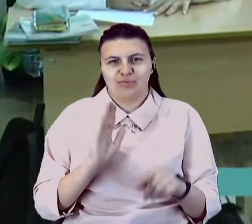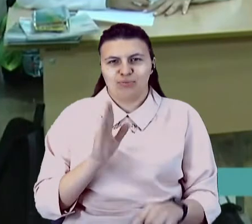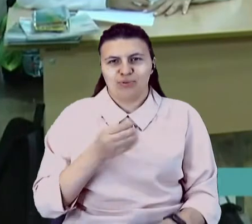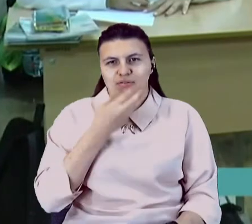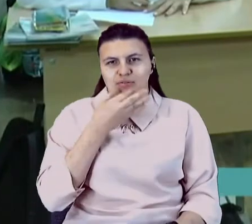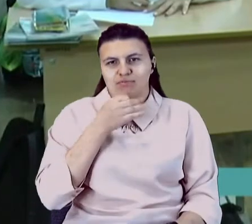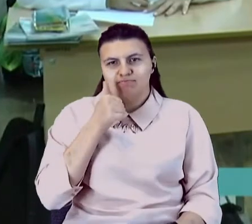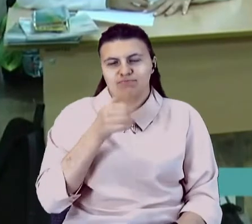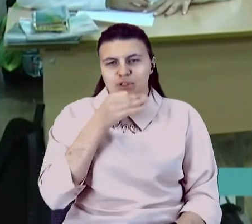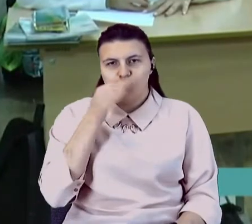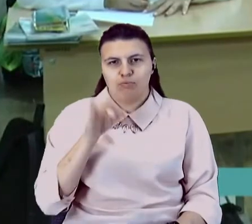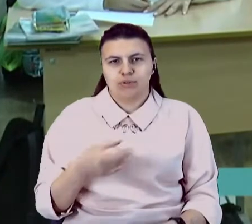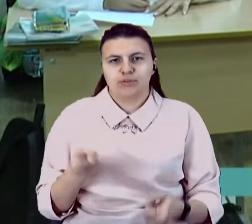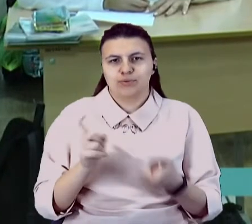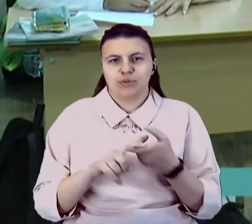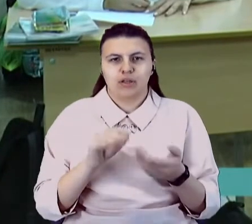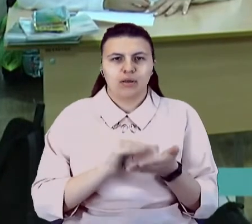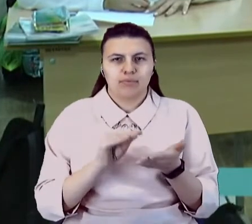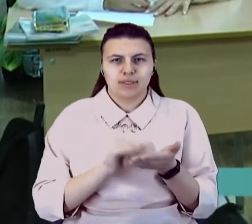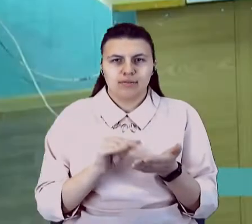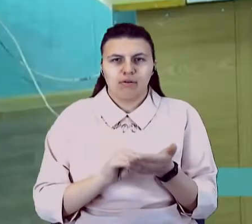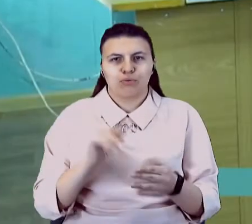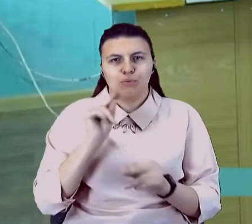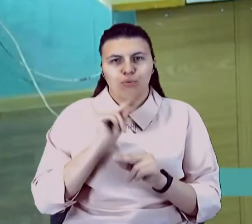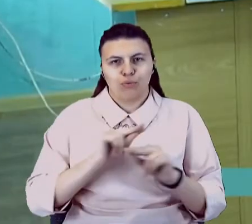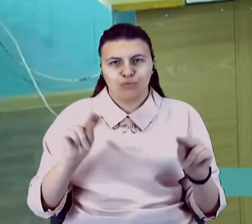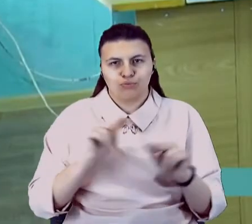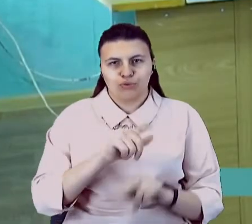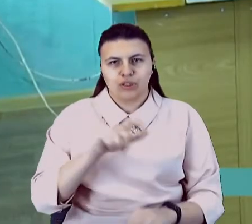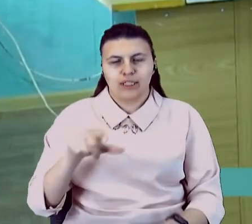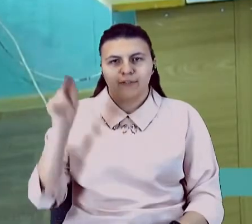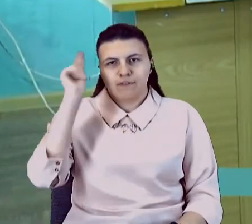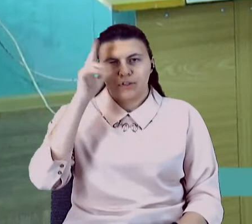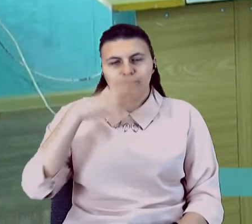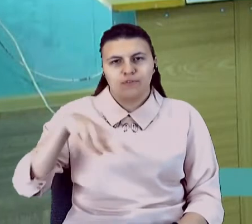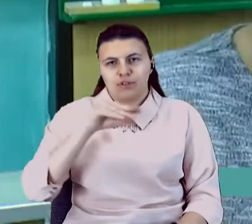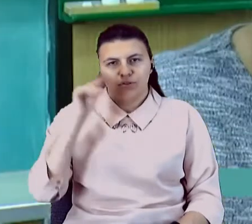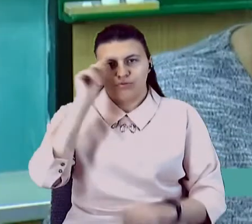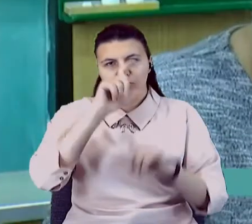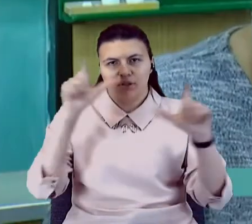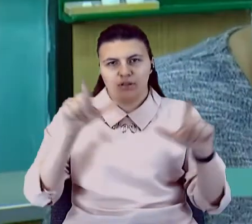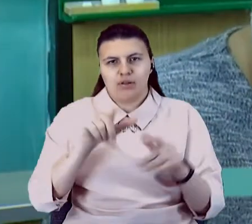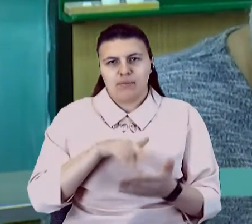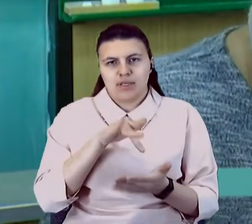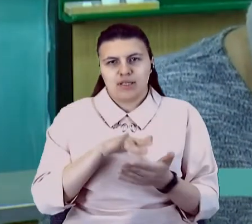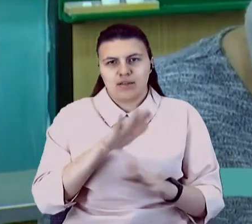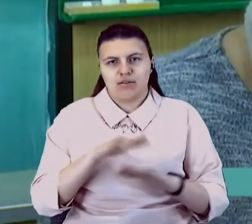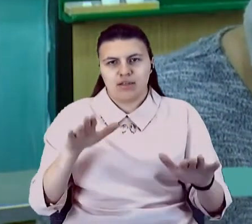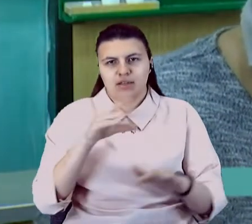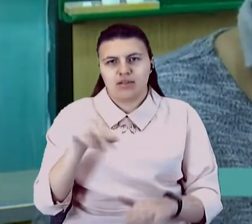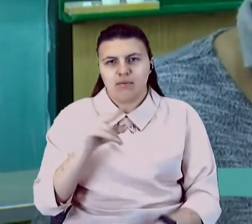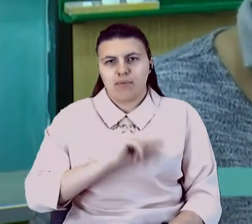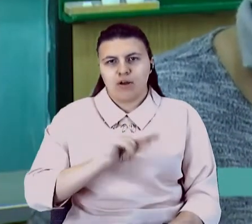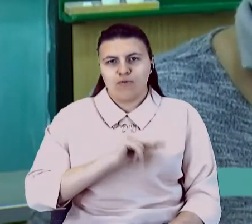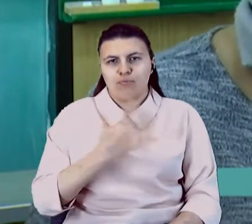Долучилися до написання учні та вчителі всіх шкіл міста, також вихователі з дитячих садочків. У нас працюють п'ять шкіл наразі,